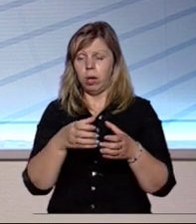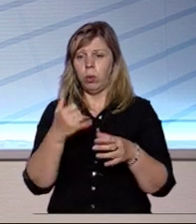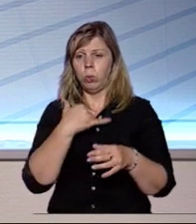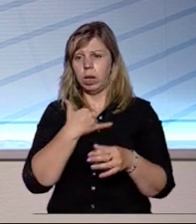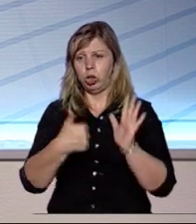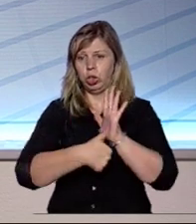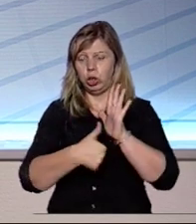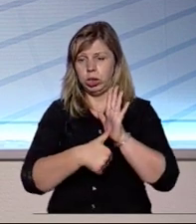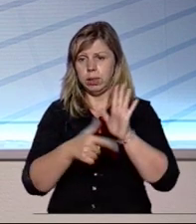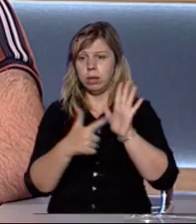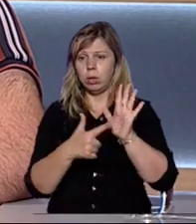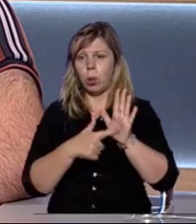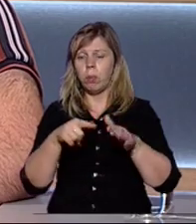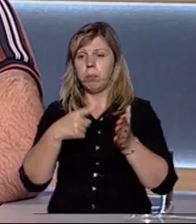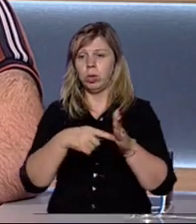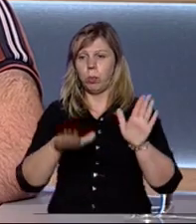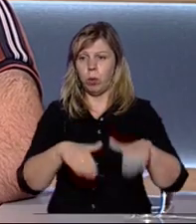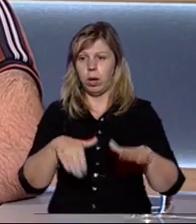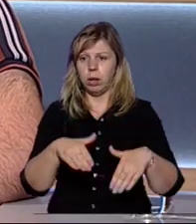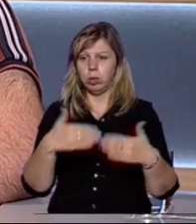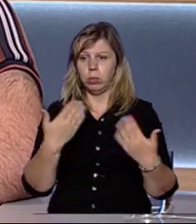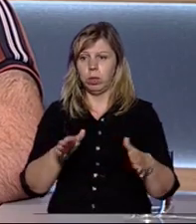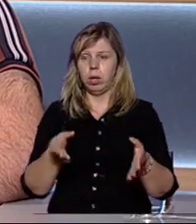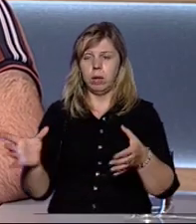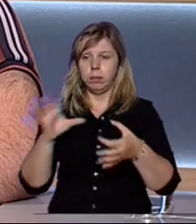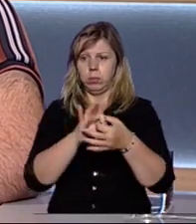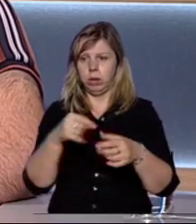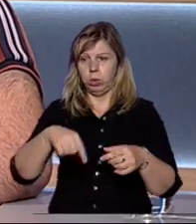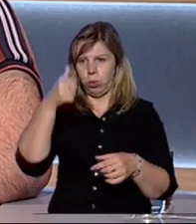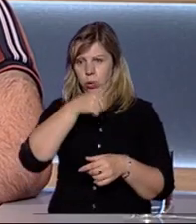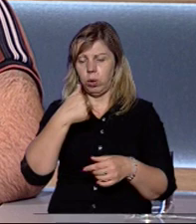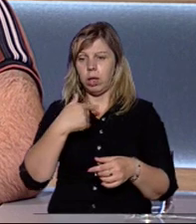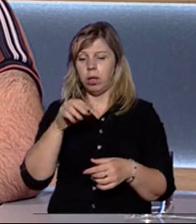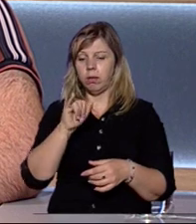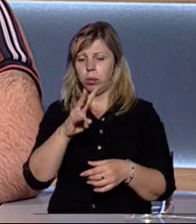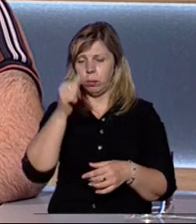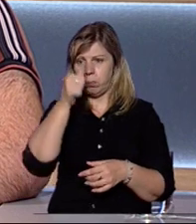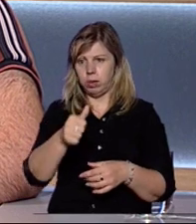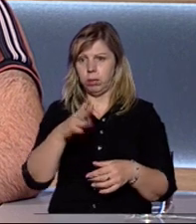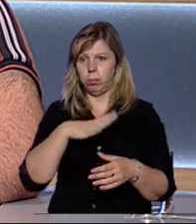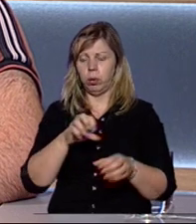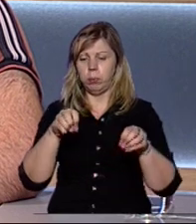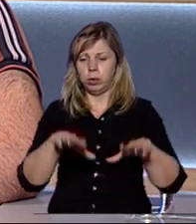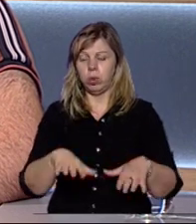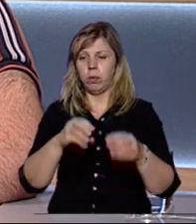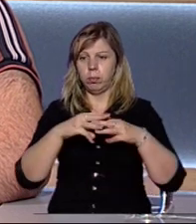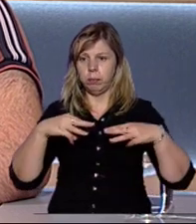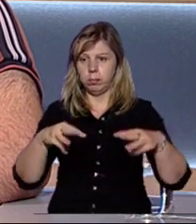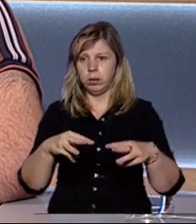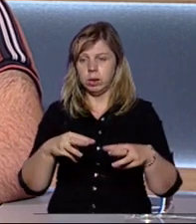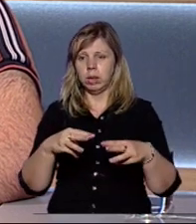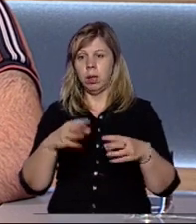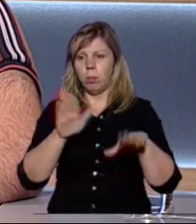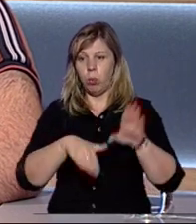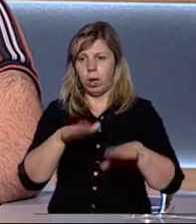нас є шість. І сьома місто Мукачево, яка пройшла шляхом приєднання цього року. І в червні місяці була визнана постанова Кабінету міністрів, як